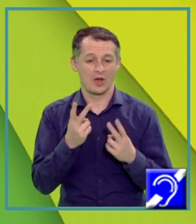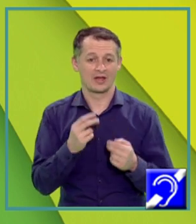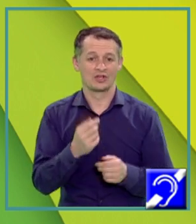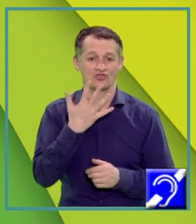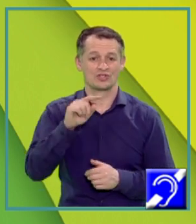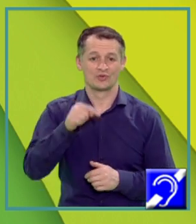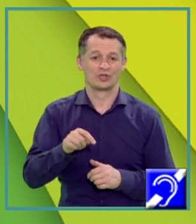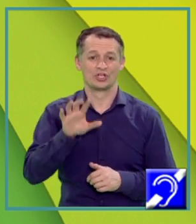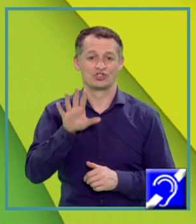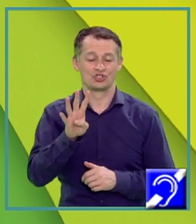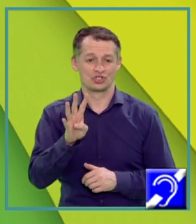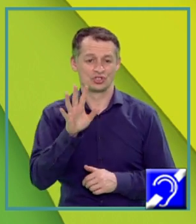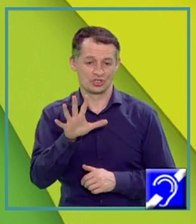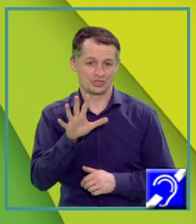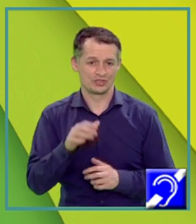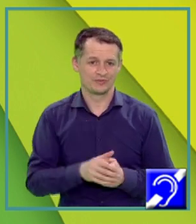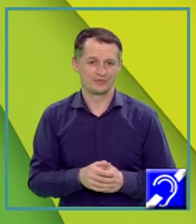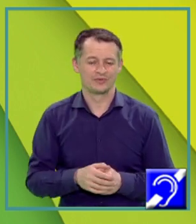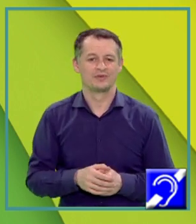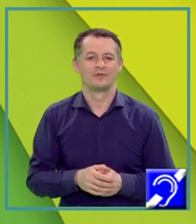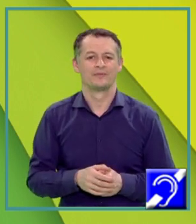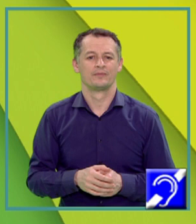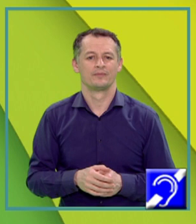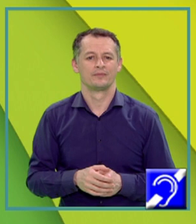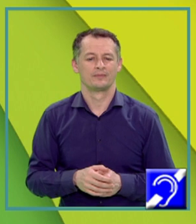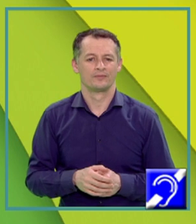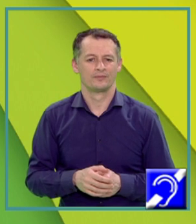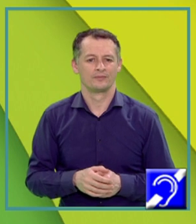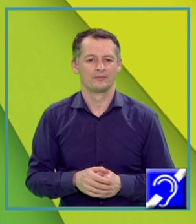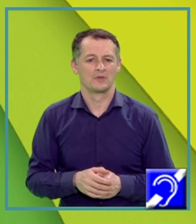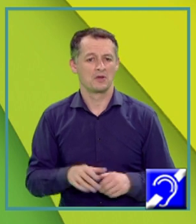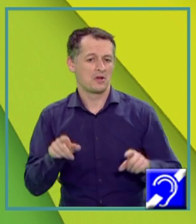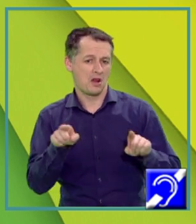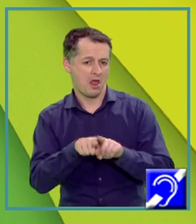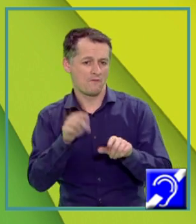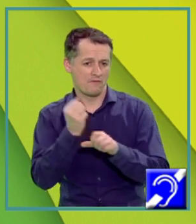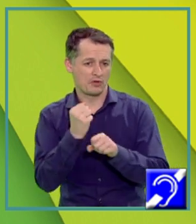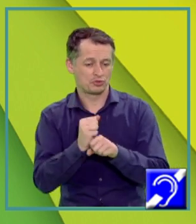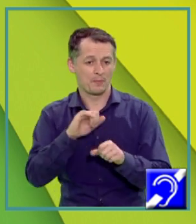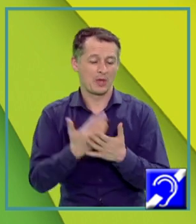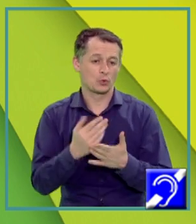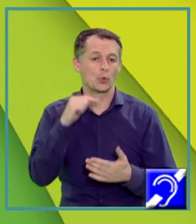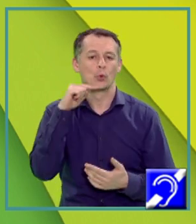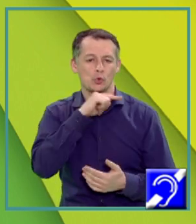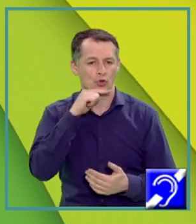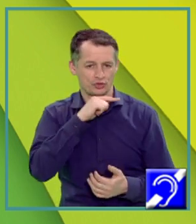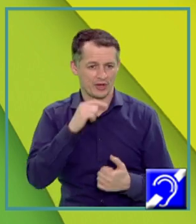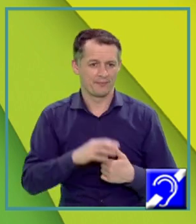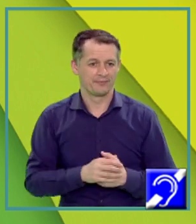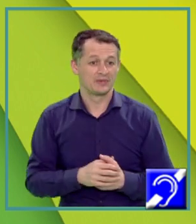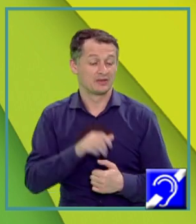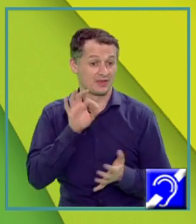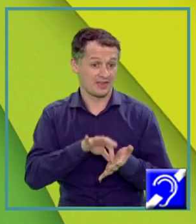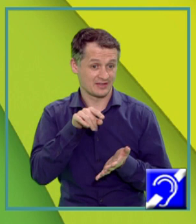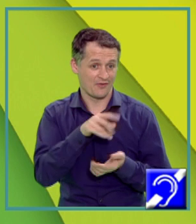,5 dioptrii Procedând în mod analog și pentru radiația roșie De data asta vom